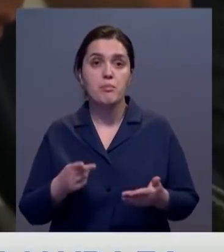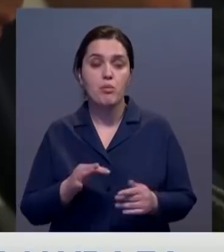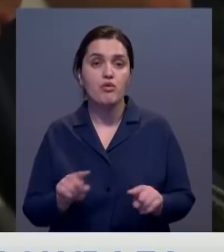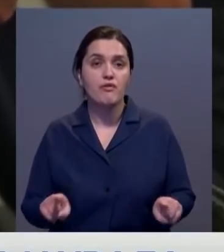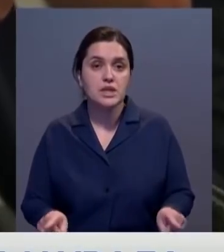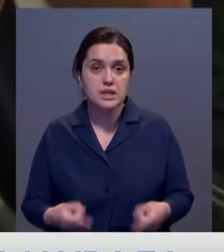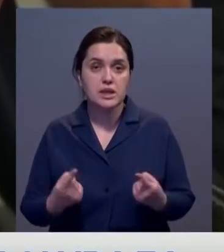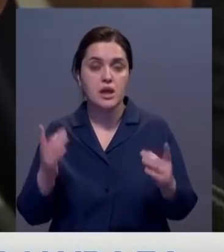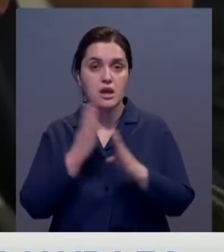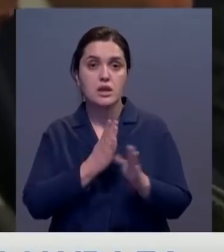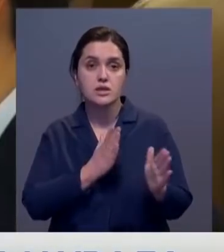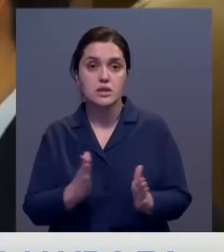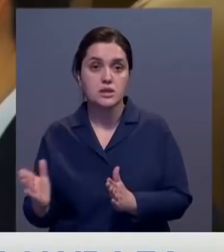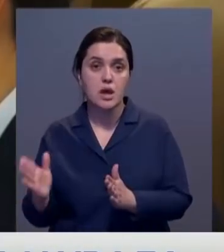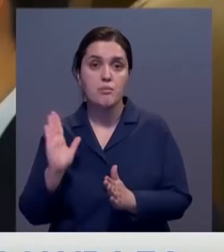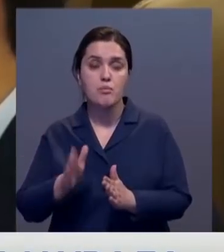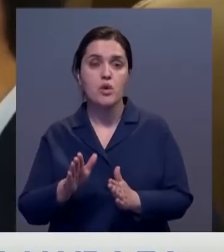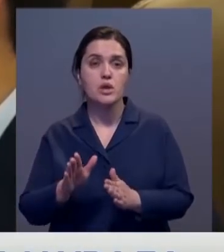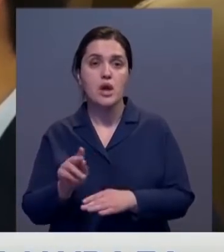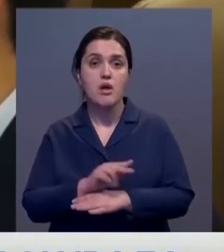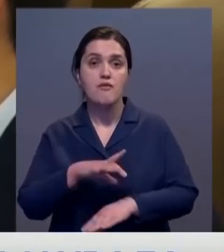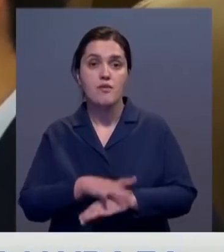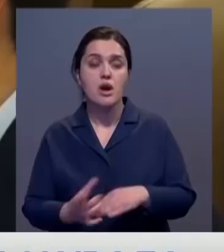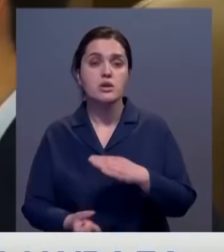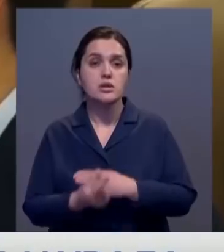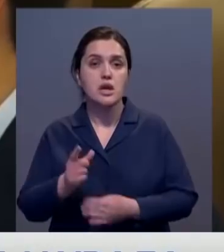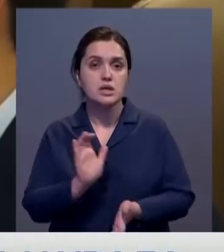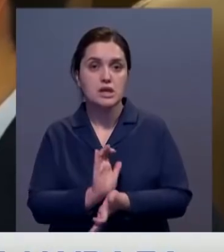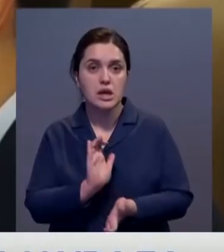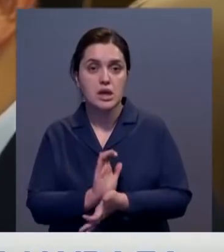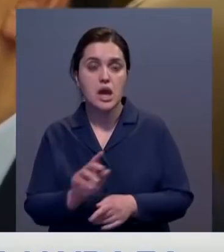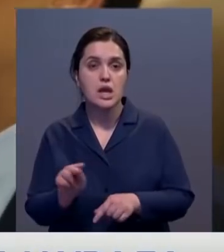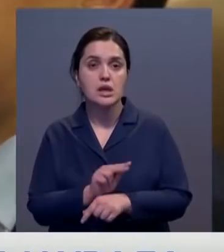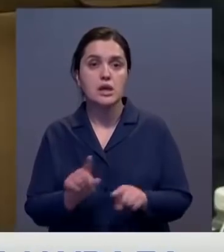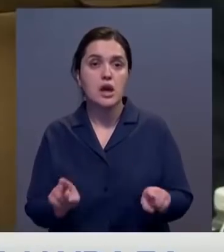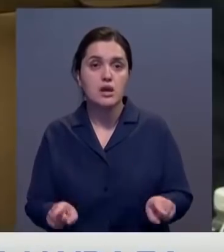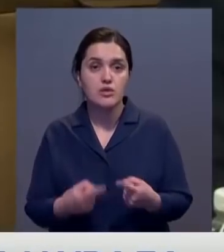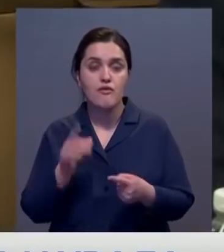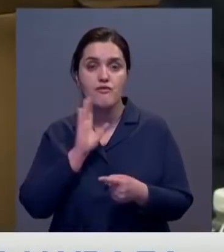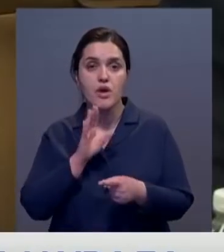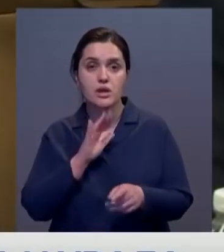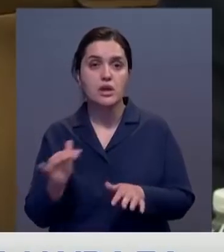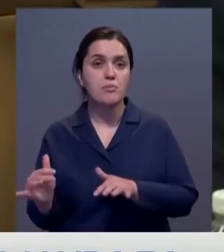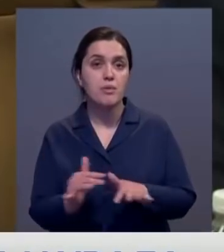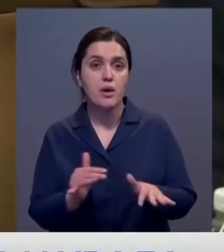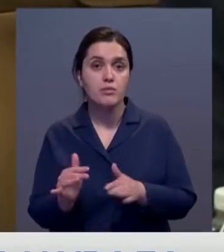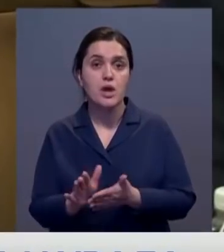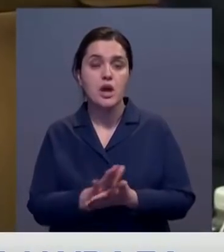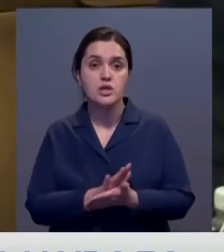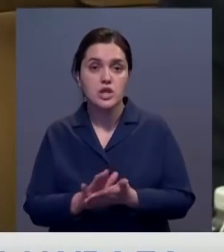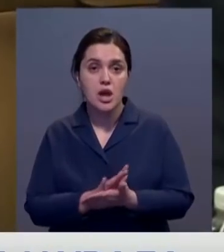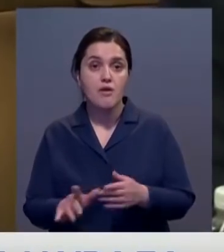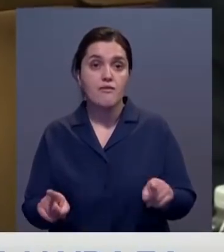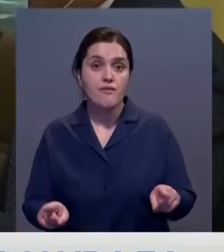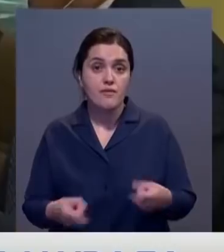восстановлению экосистем, инвентаризацию и выявлению источников загрязнения, реконструкцию водопропускных сооружений, очистку и